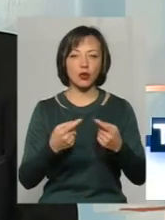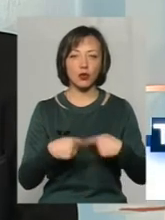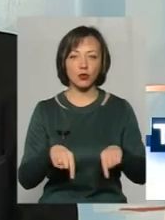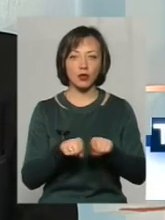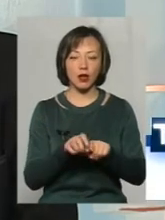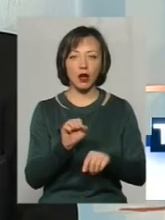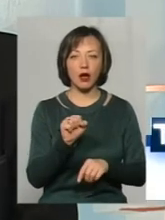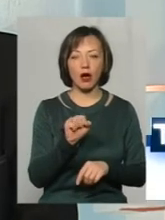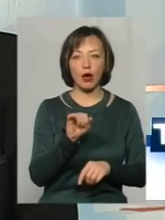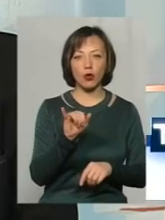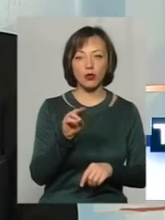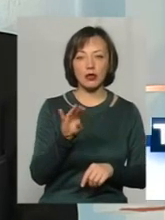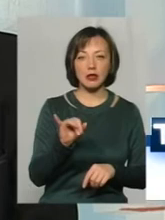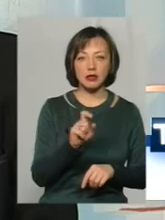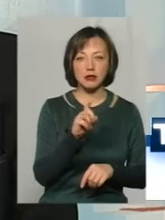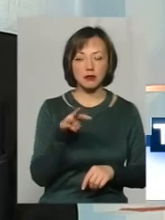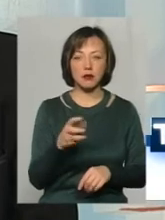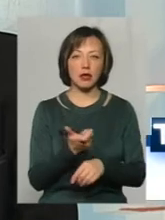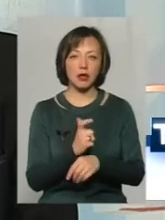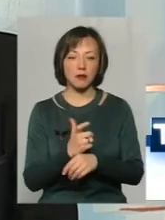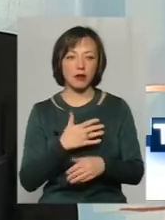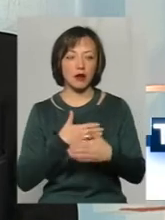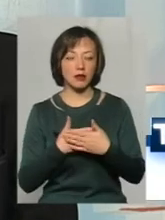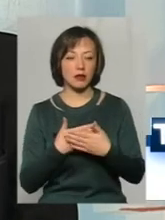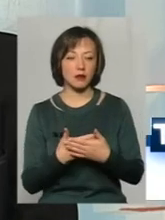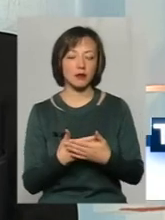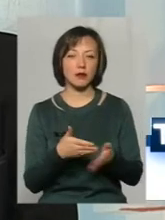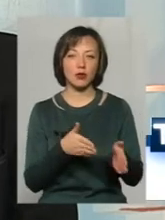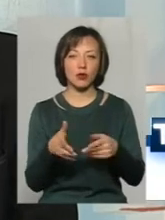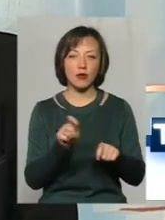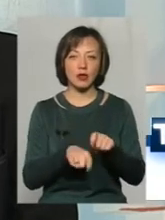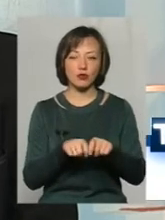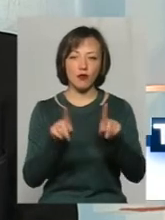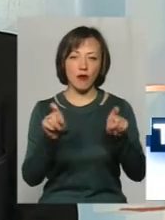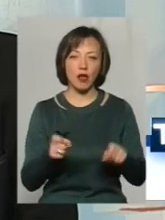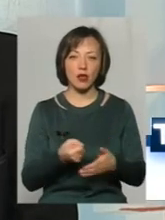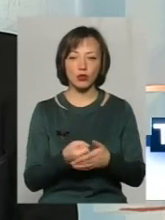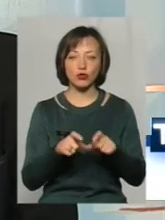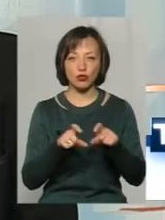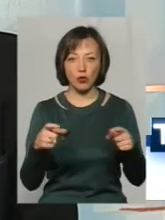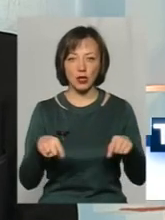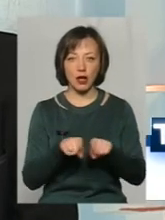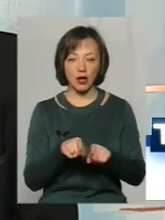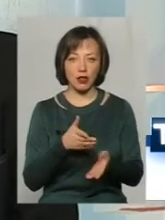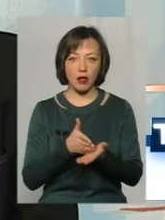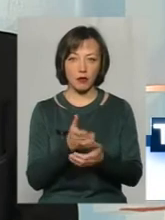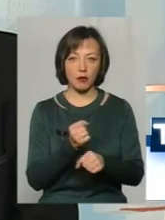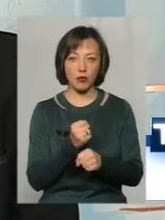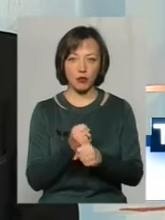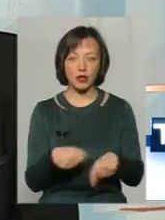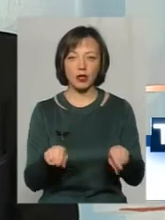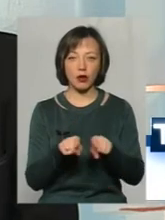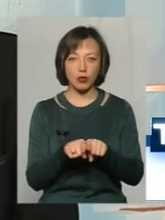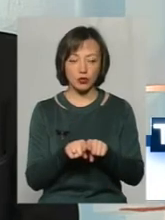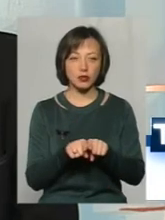з аутистами, гіперактивними, підготовку, тестування до школи, такі напрямки роботи. Також, відповідно,